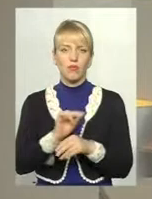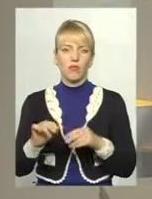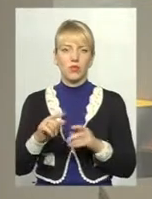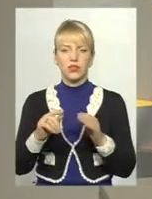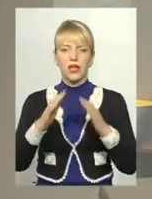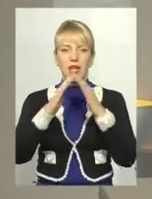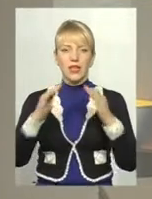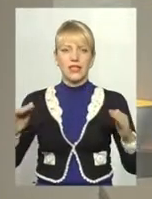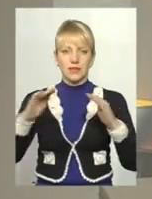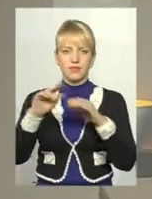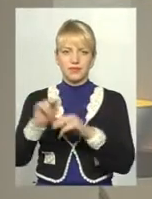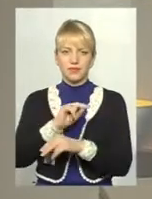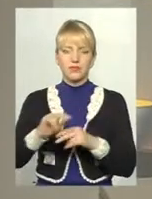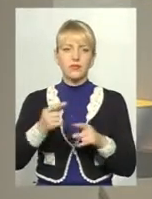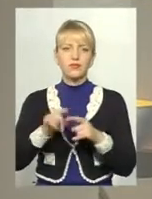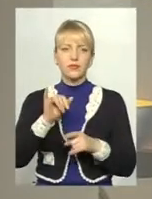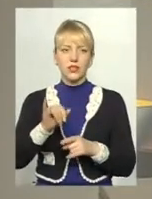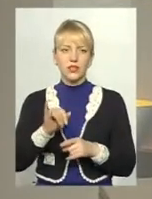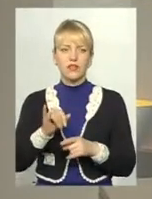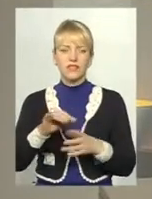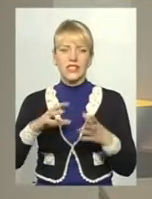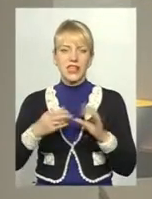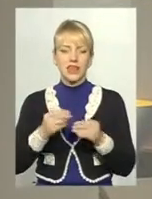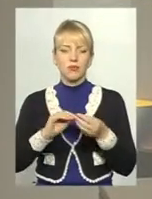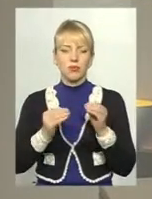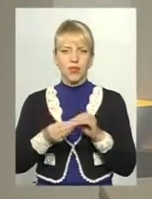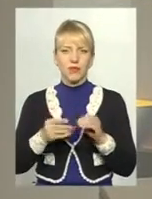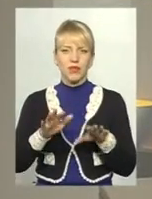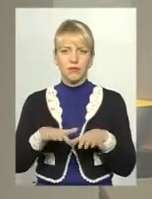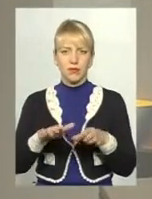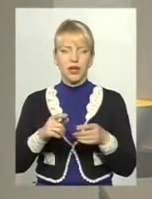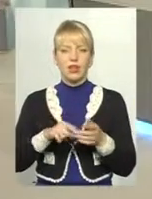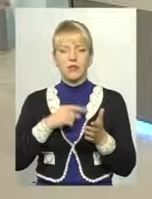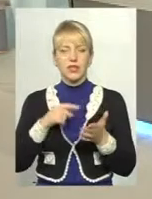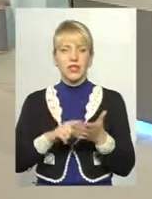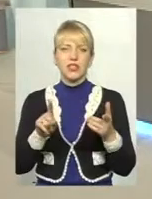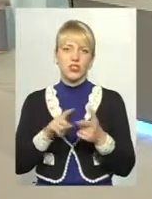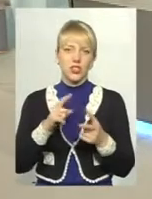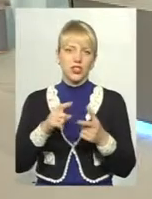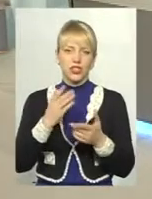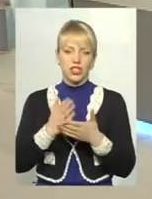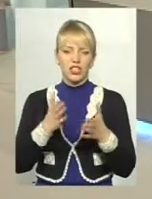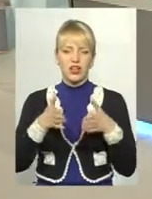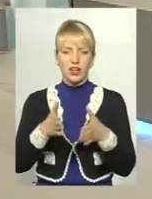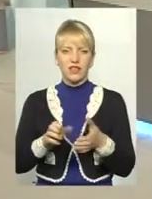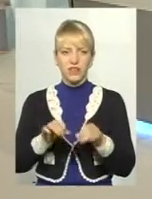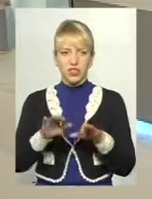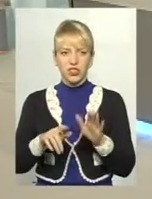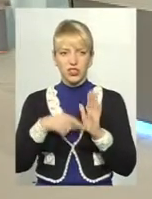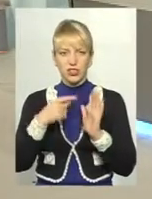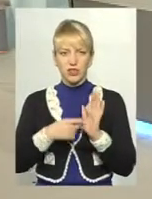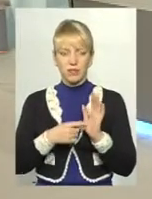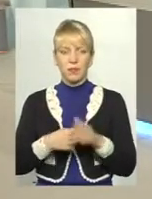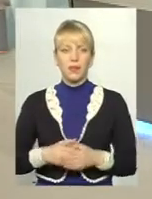дахів, і взагалі таке, ну, трошки проблема питання, чи є вже шляхи цього вирішення, напевно, це більше до вас, пані